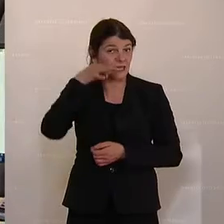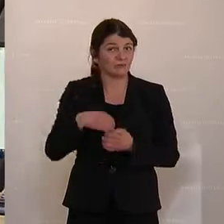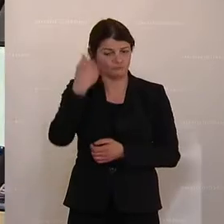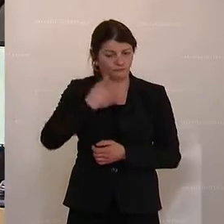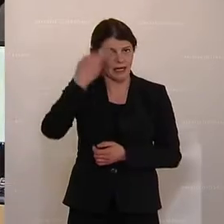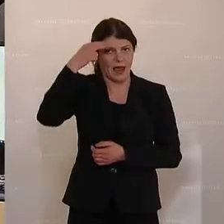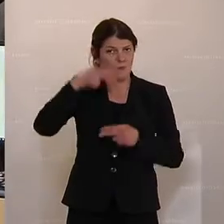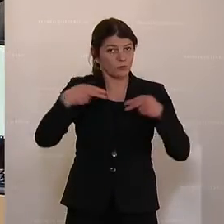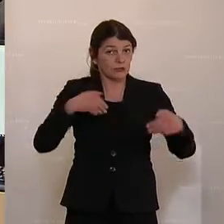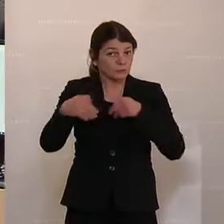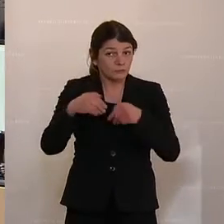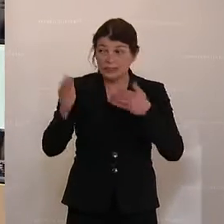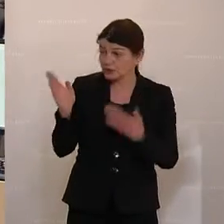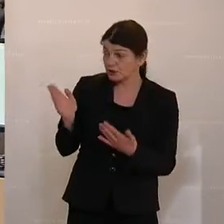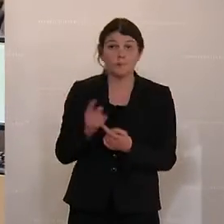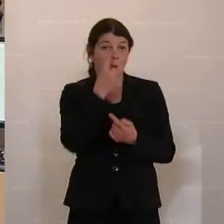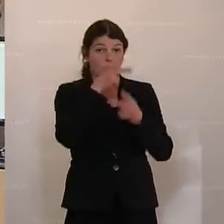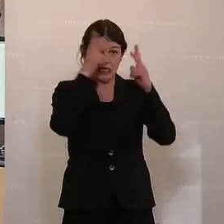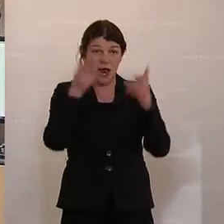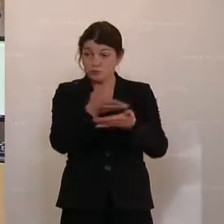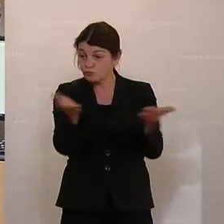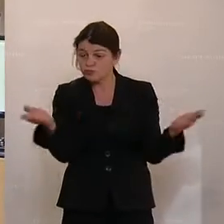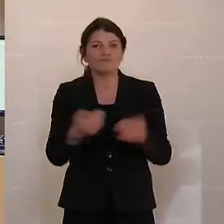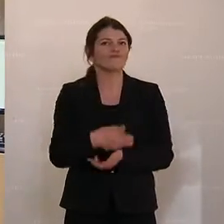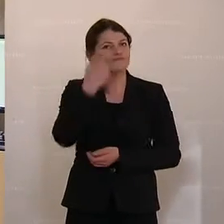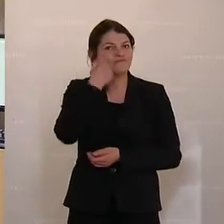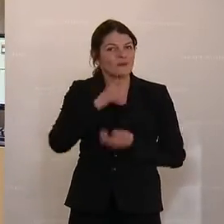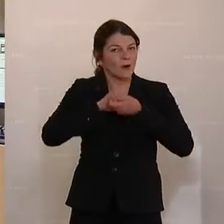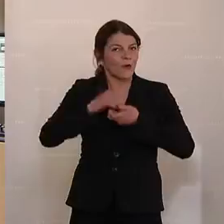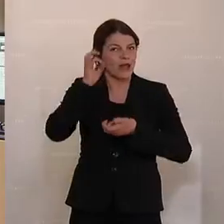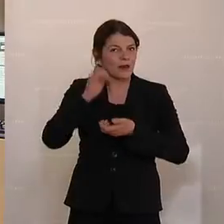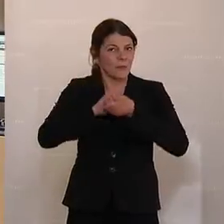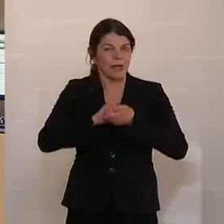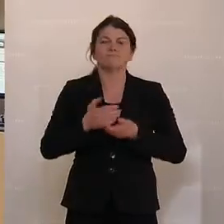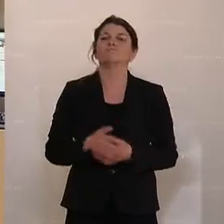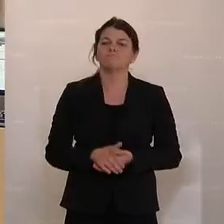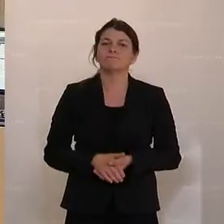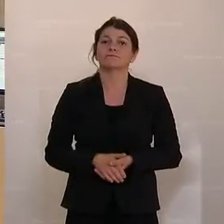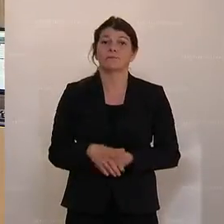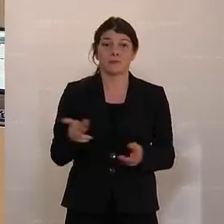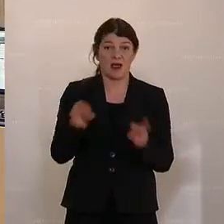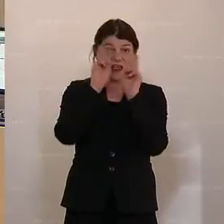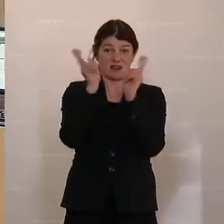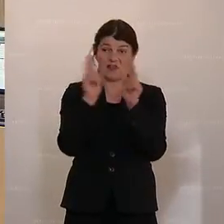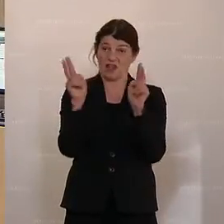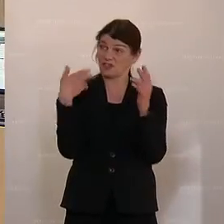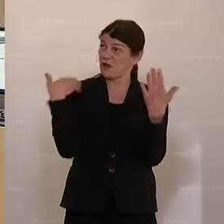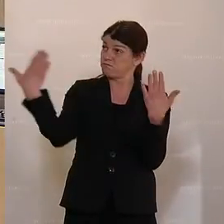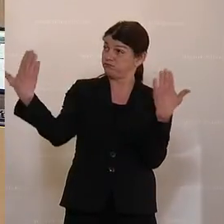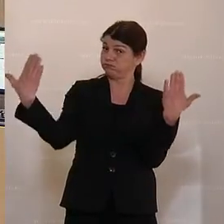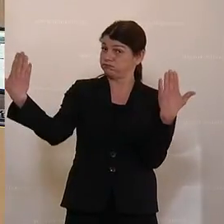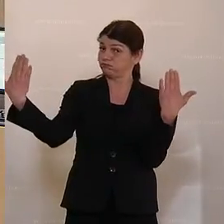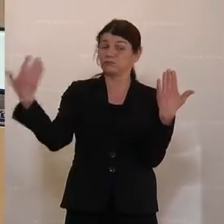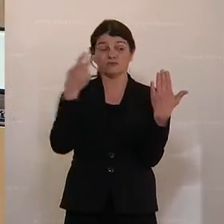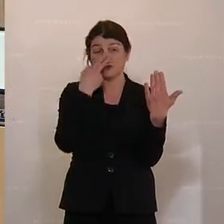Hermann Brückel, Unterrichtssprecher der FPÖ, ist am Wort. Kolleginnen und Kollegen, im internationalen Vergleich hat